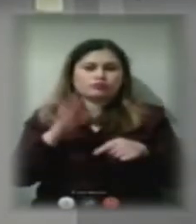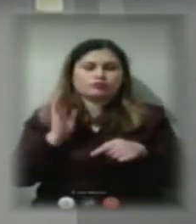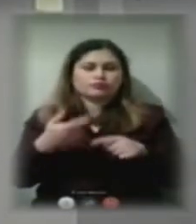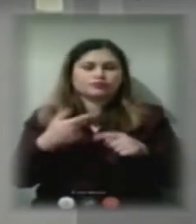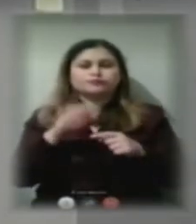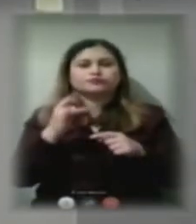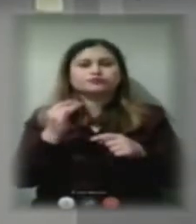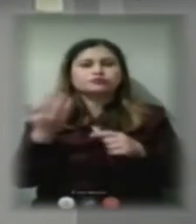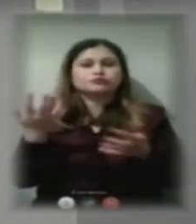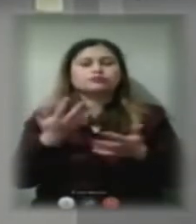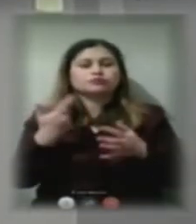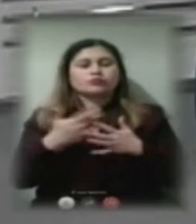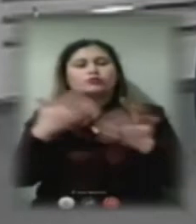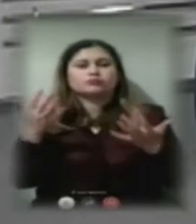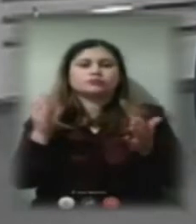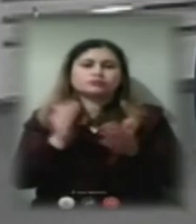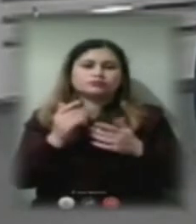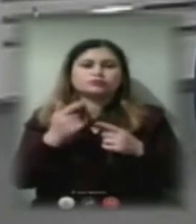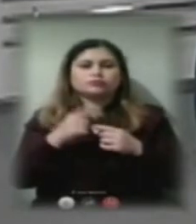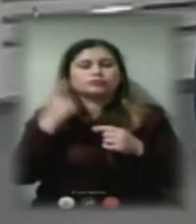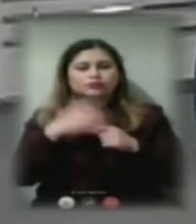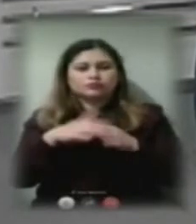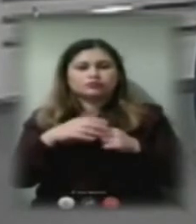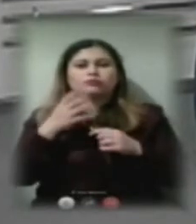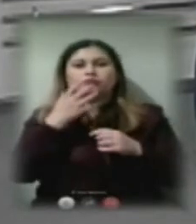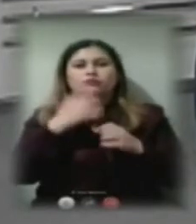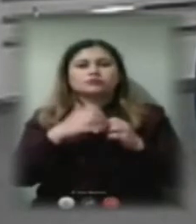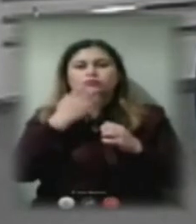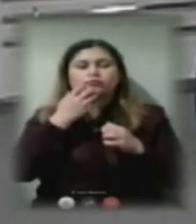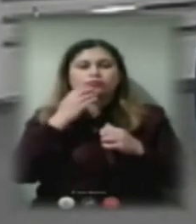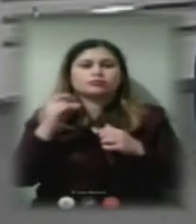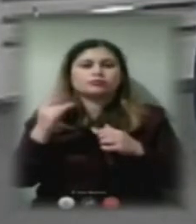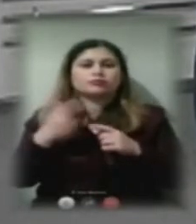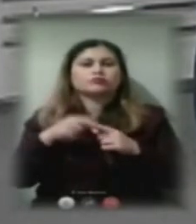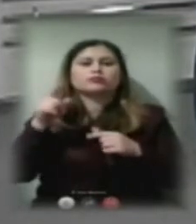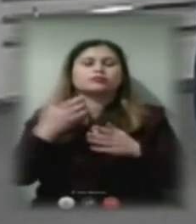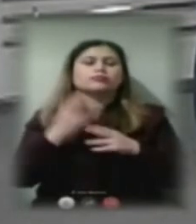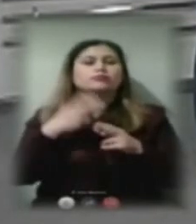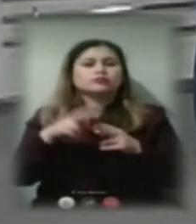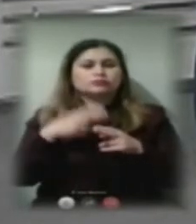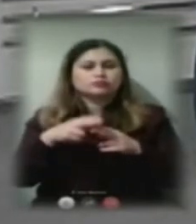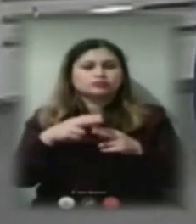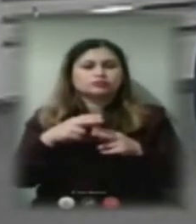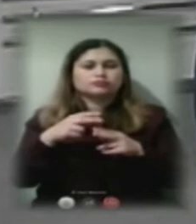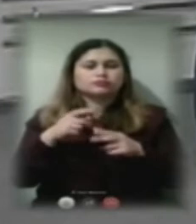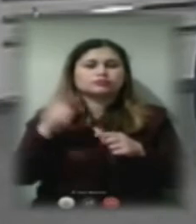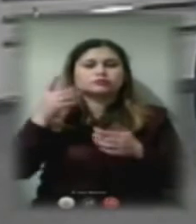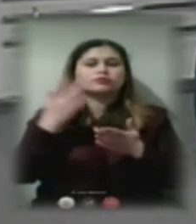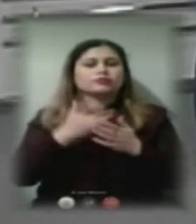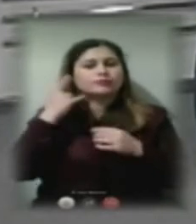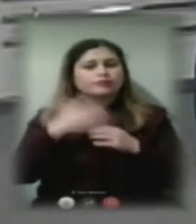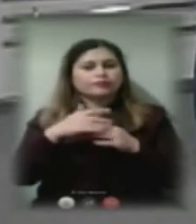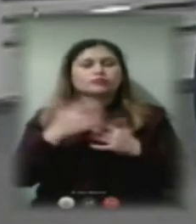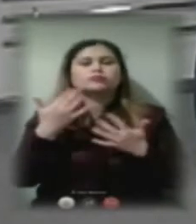більш-менш розуміло, це Херсон Теплоенерго, там є кредит, є розуміння, через скільки ми вже